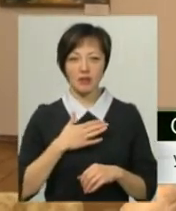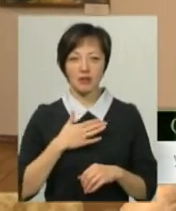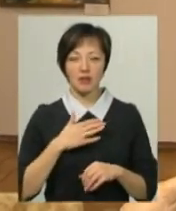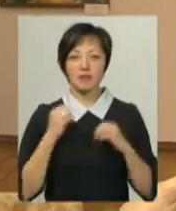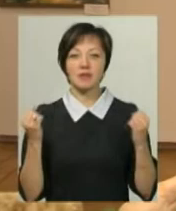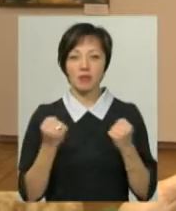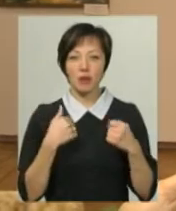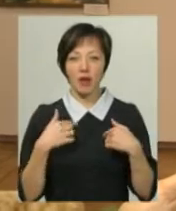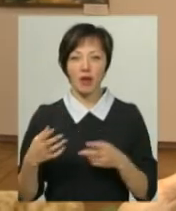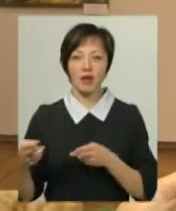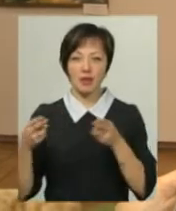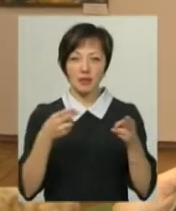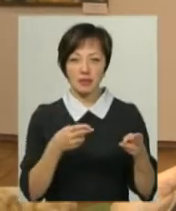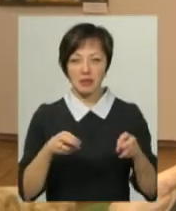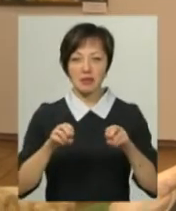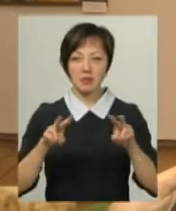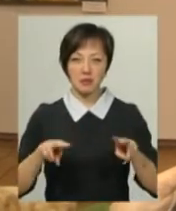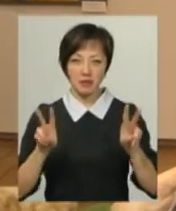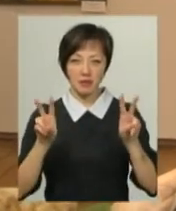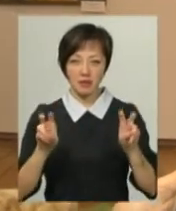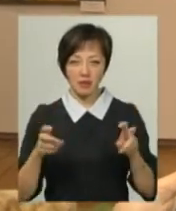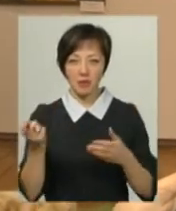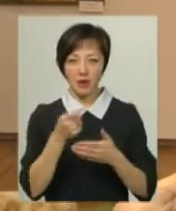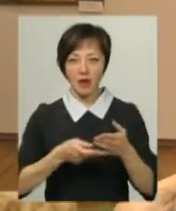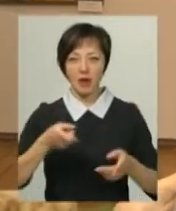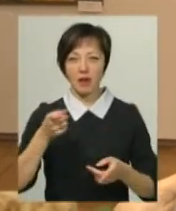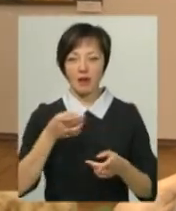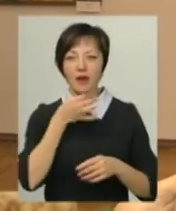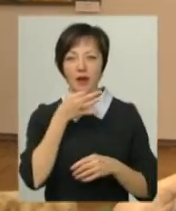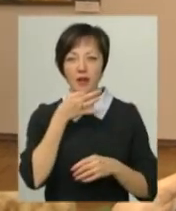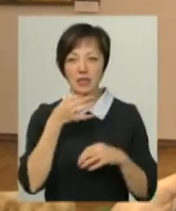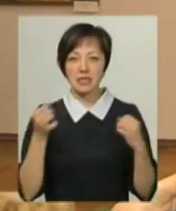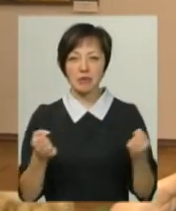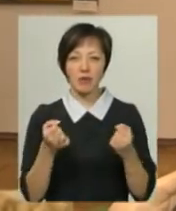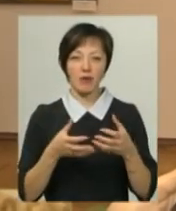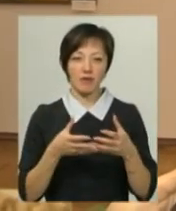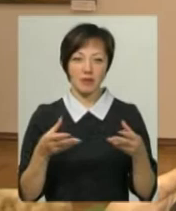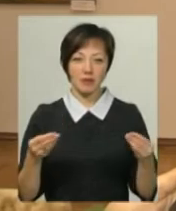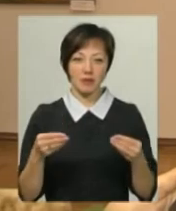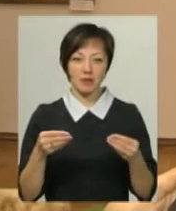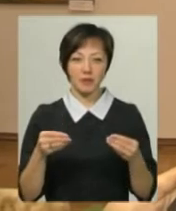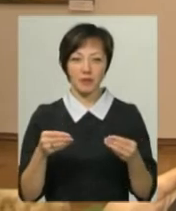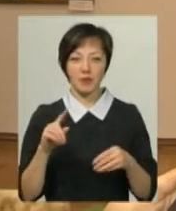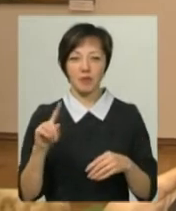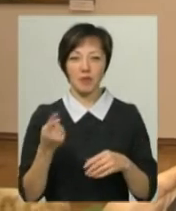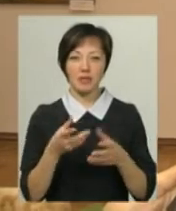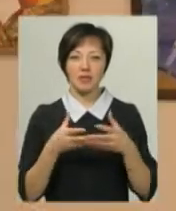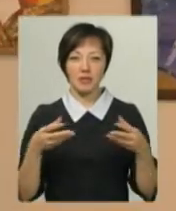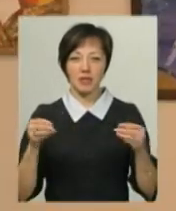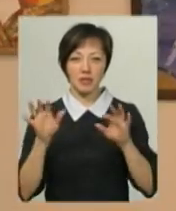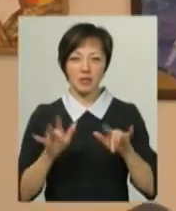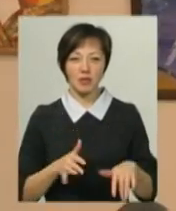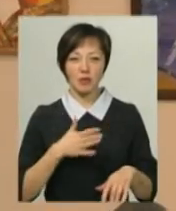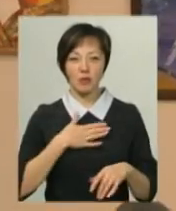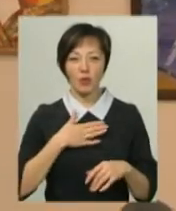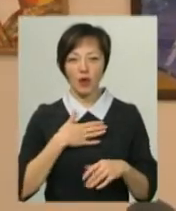взимку я їздила на етюди. Це була така раня-раня, зима, весна. Тому перший весняний сніг. На